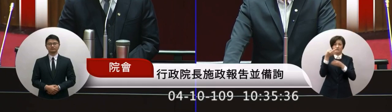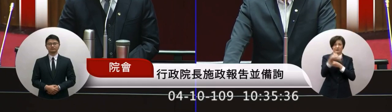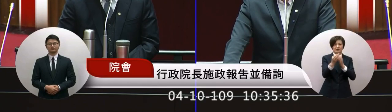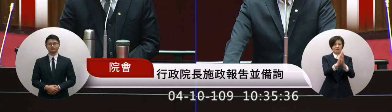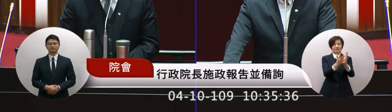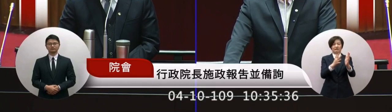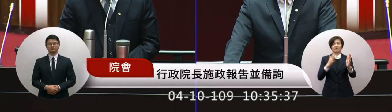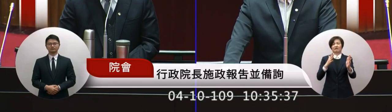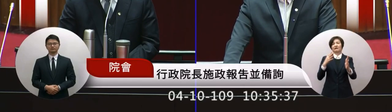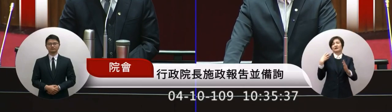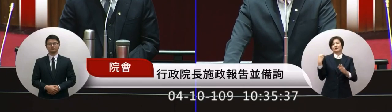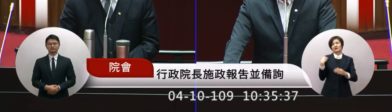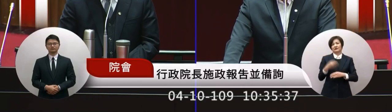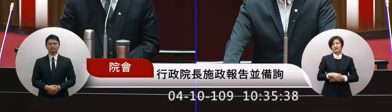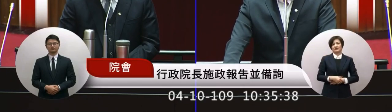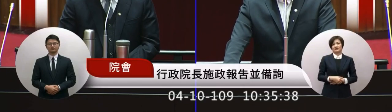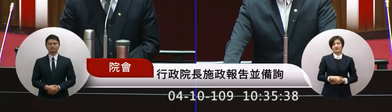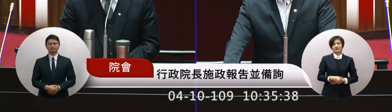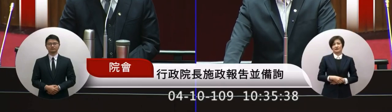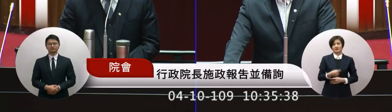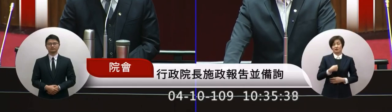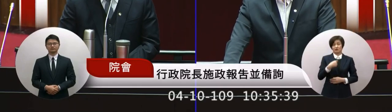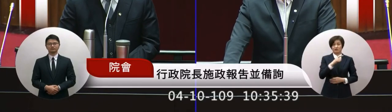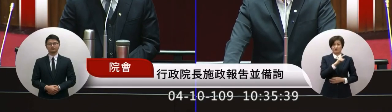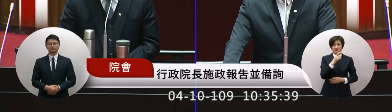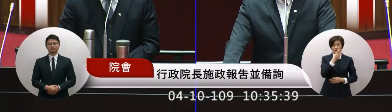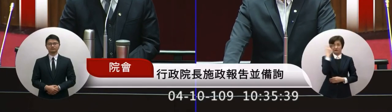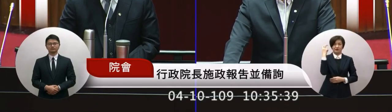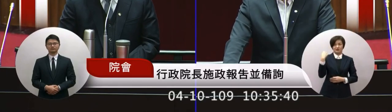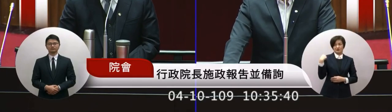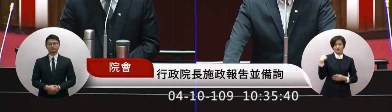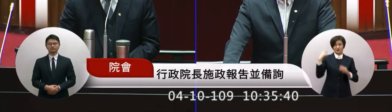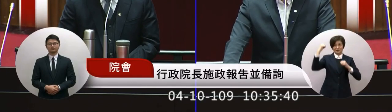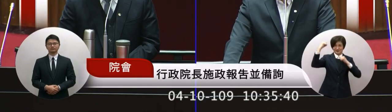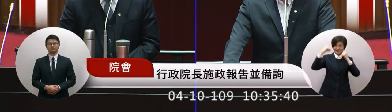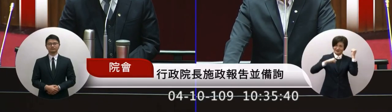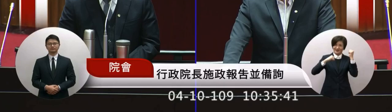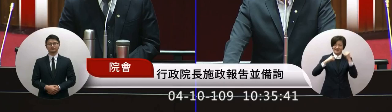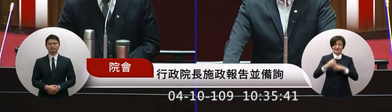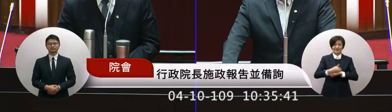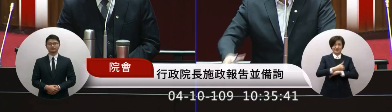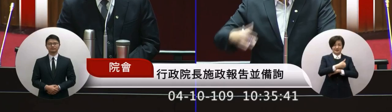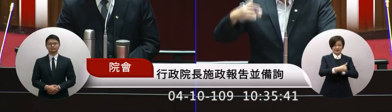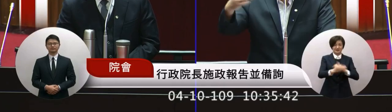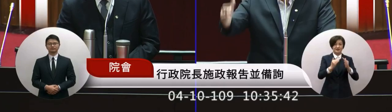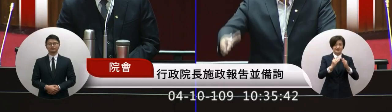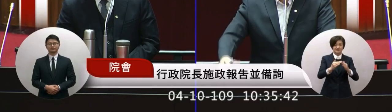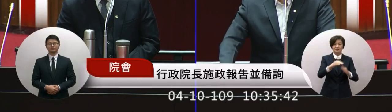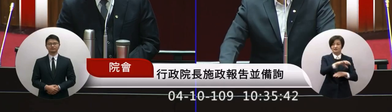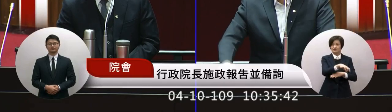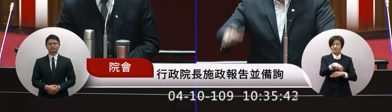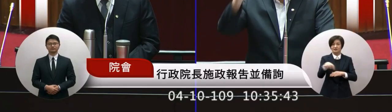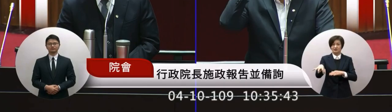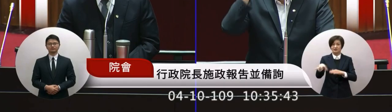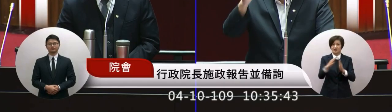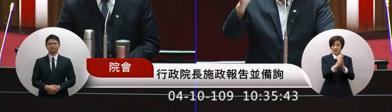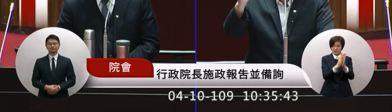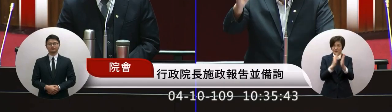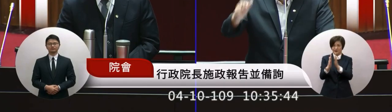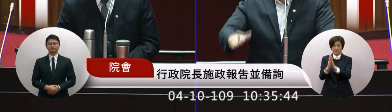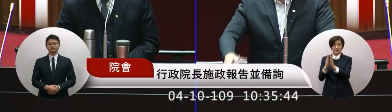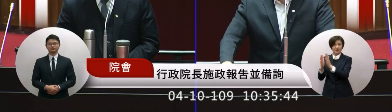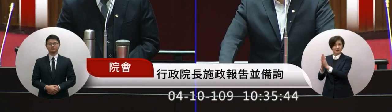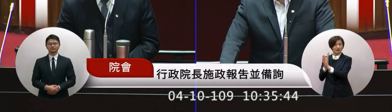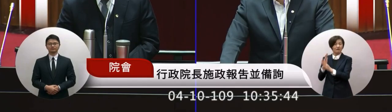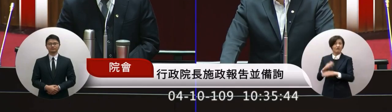結果我們發覺昨天早上我們新竹縣很多的鄉鎮市他們去排隊買口罩的排